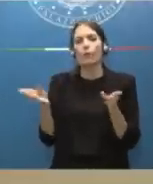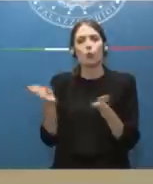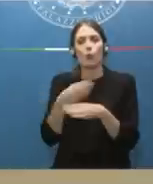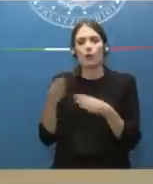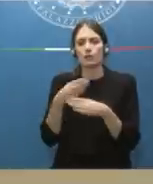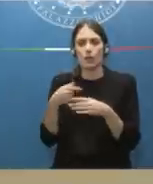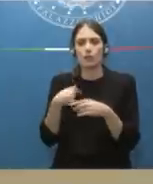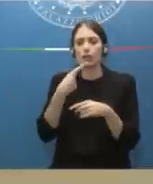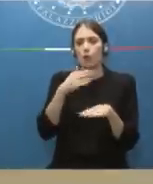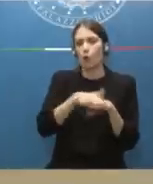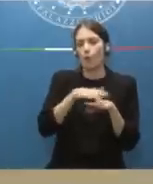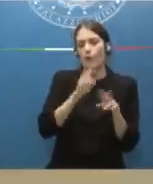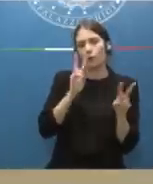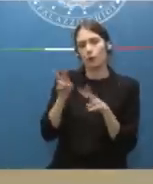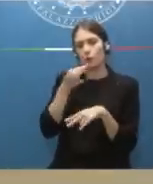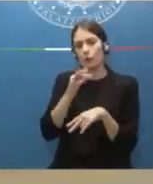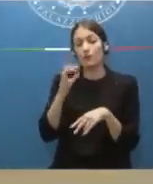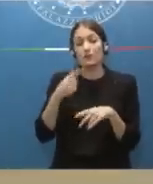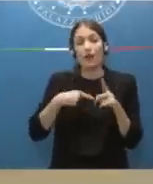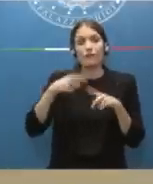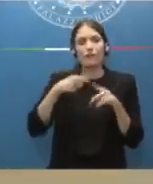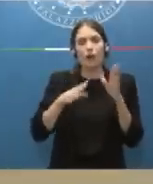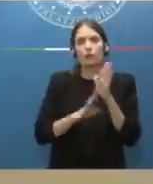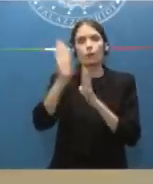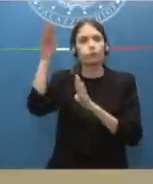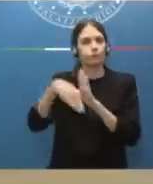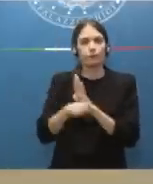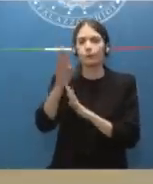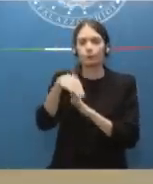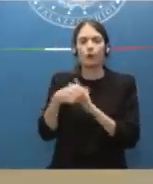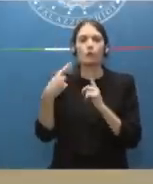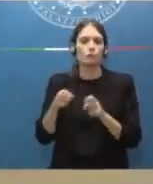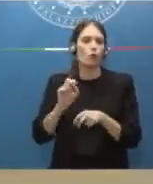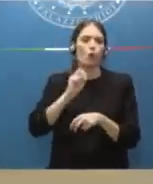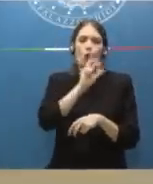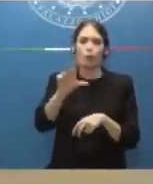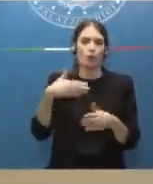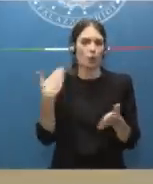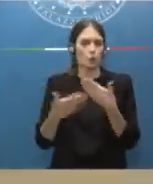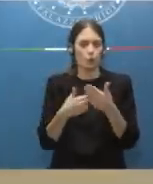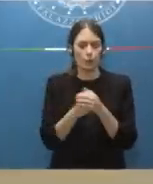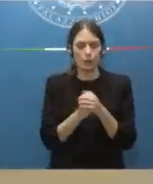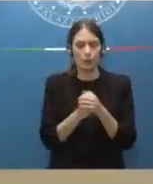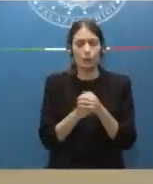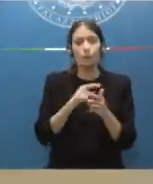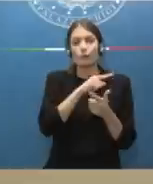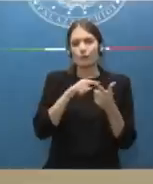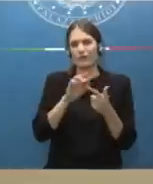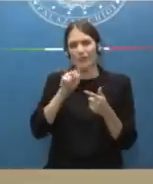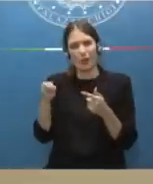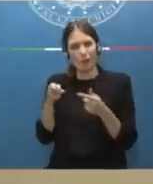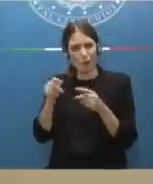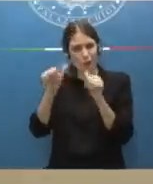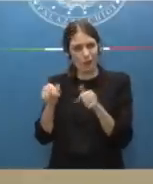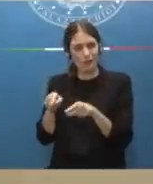Laddove ci fossero da un giorno all'altro delle variazioni importanti saremo i primi a comunicarlo. L'altro aspetto che lei giustamente ha